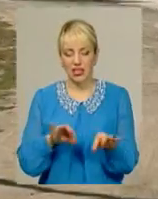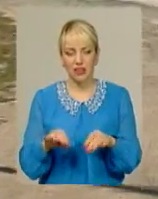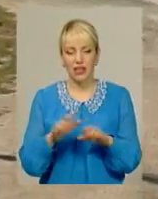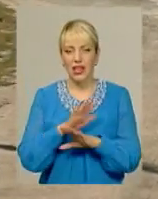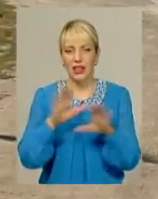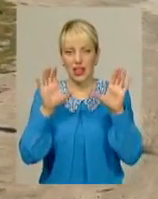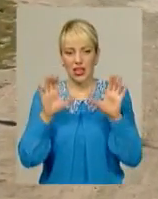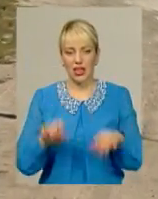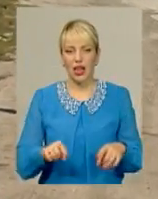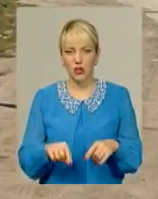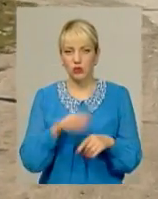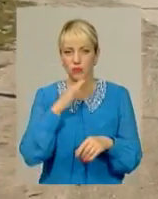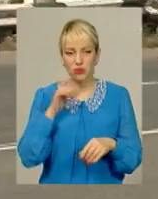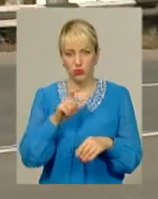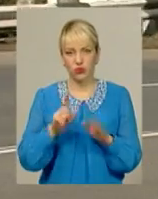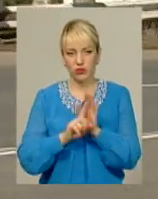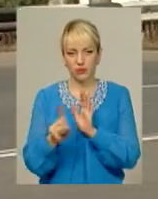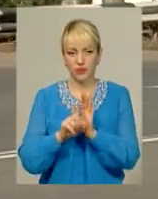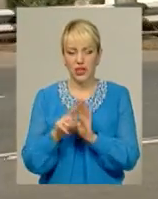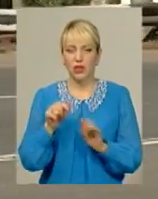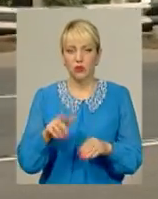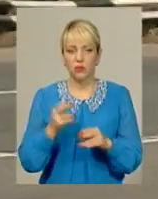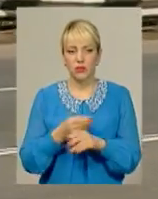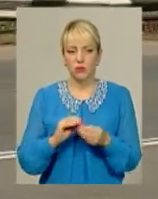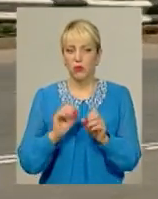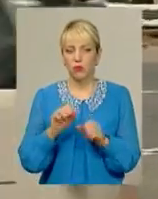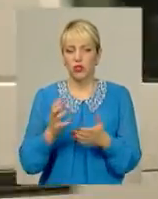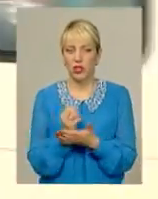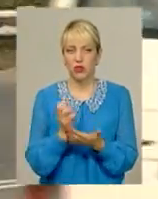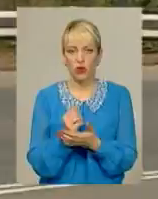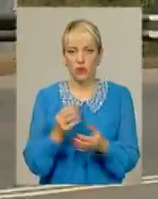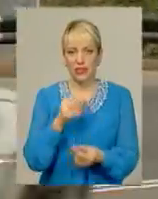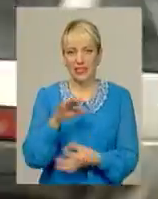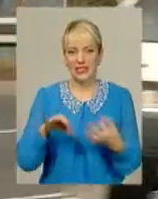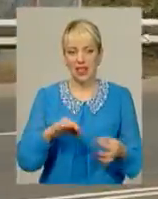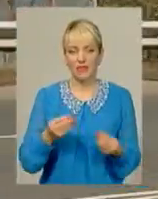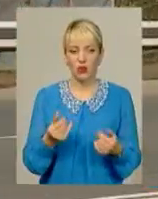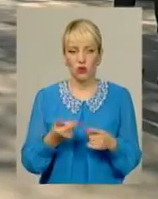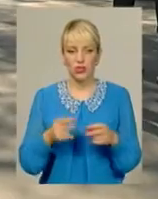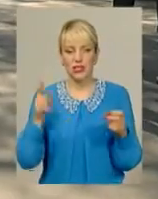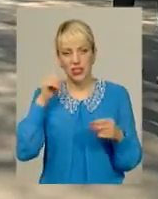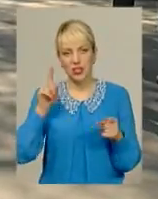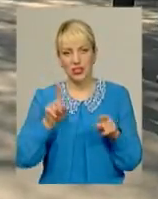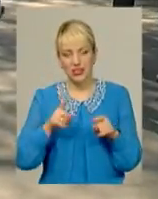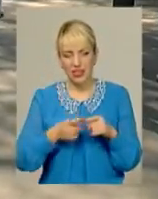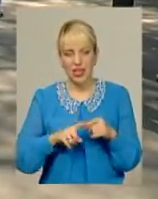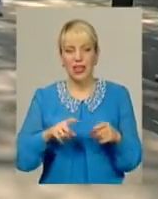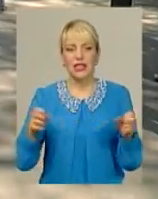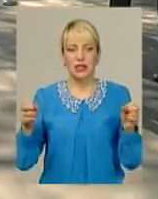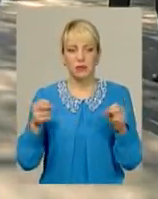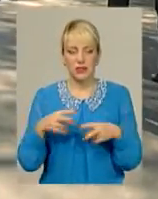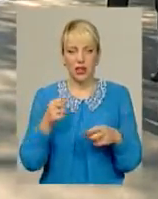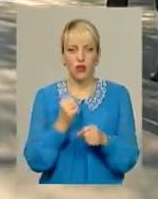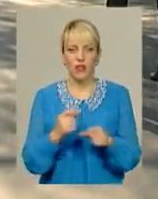тут ніколи не закінчується, тож тут без проблем можна заробити зайву купічину. Знаючи це, спеціальні служби вже неодноразово влаштовували